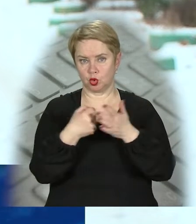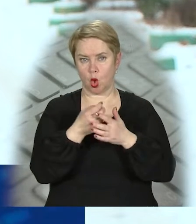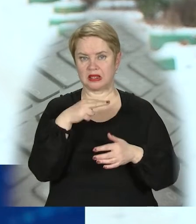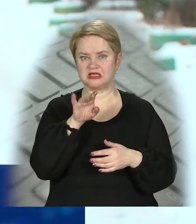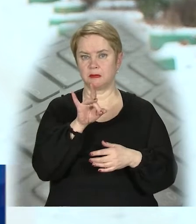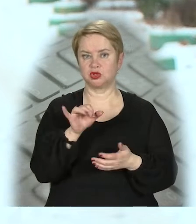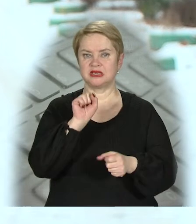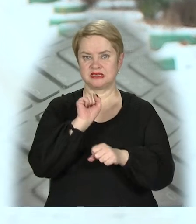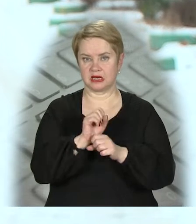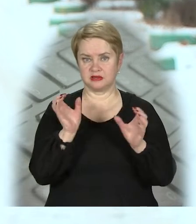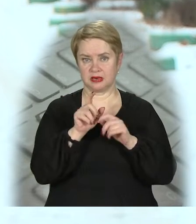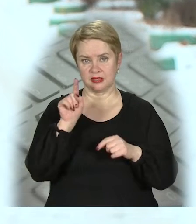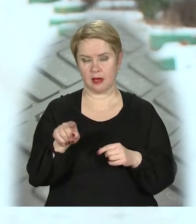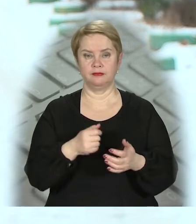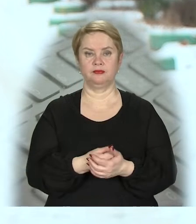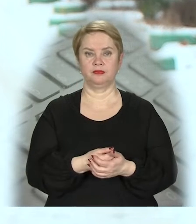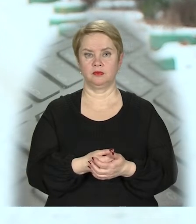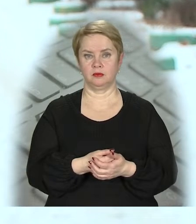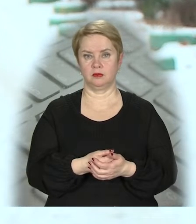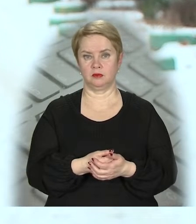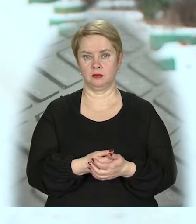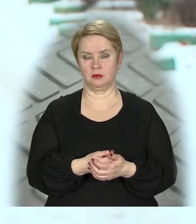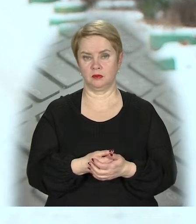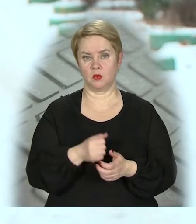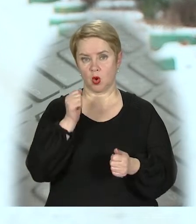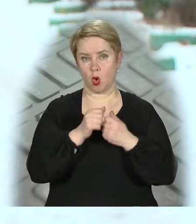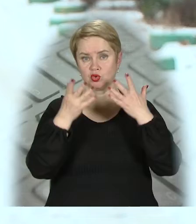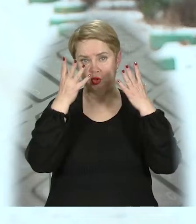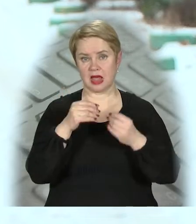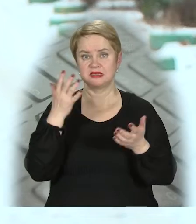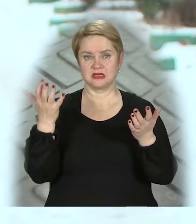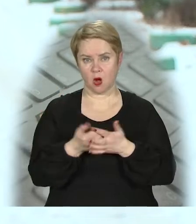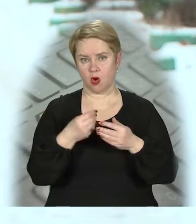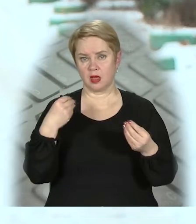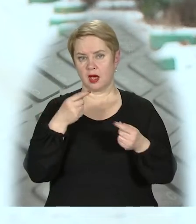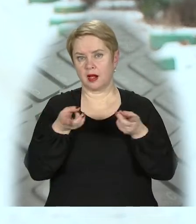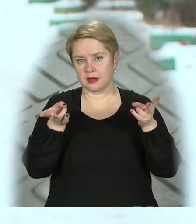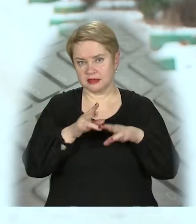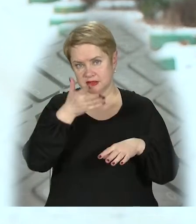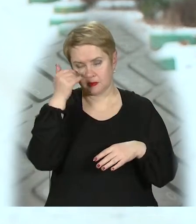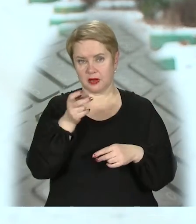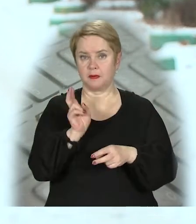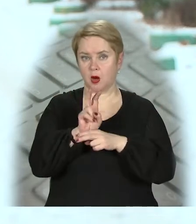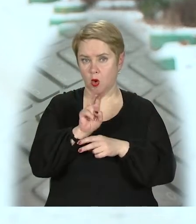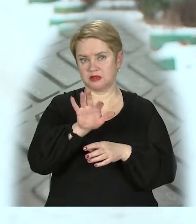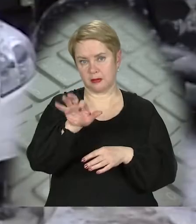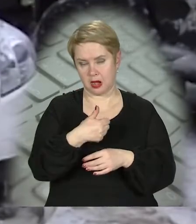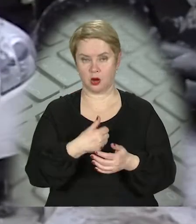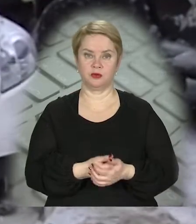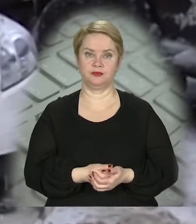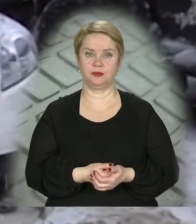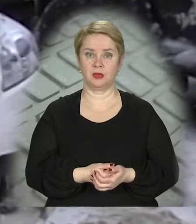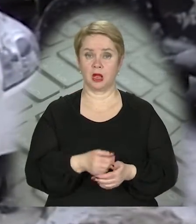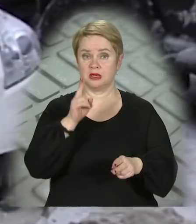диспетчерської станції та зберігаються там. Тобто ми кожного дня знаходимо речі, кожного дня приходять заявники та забирають їх.